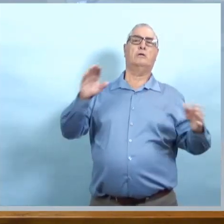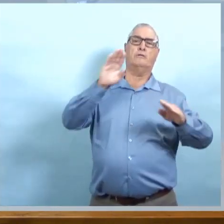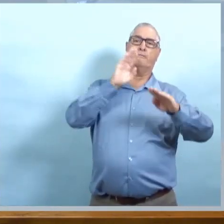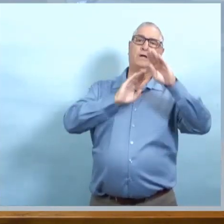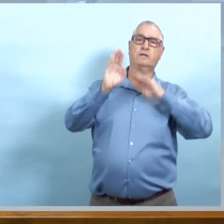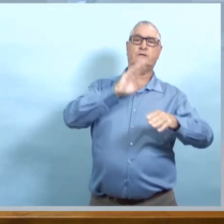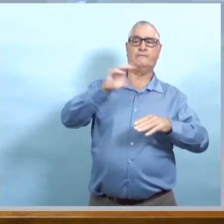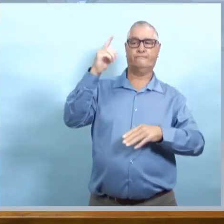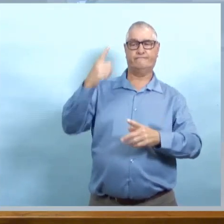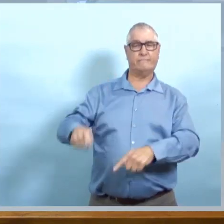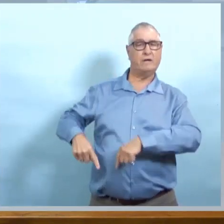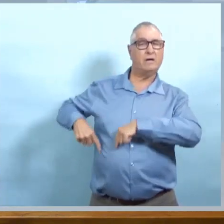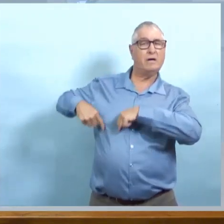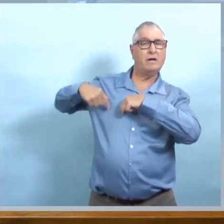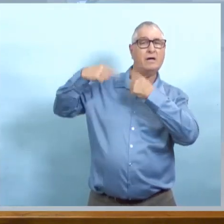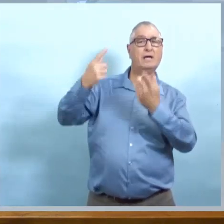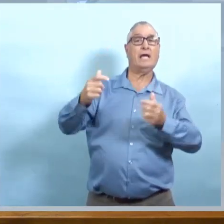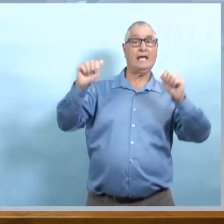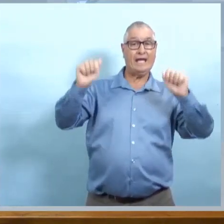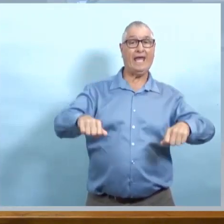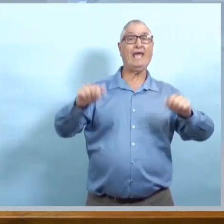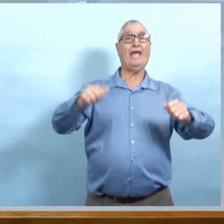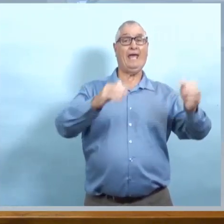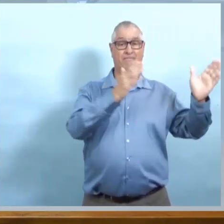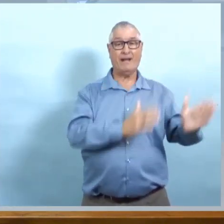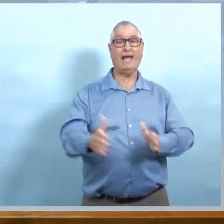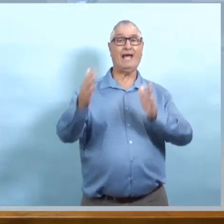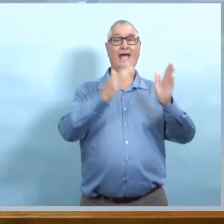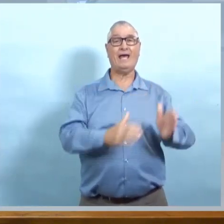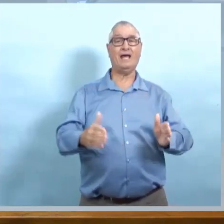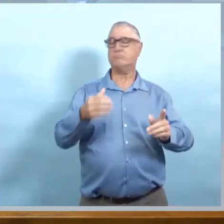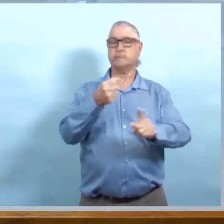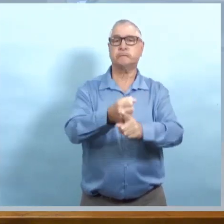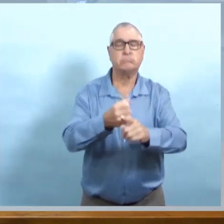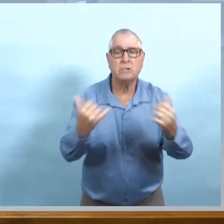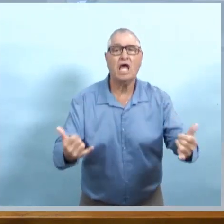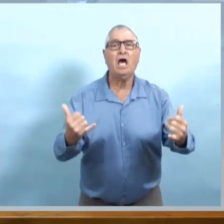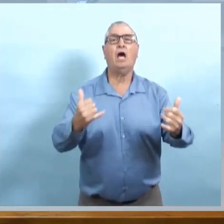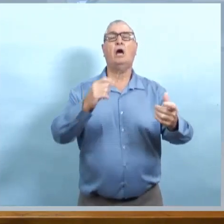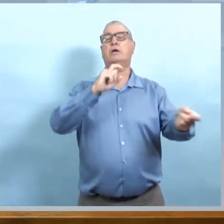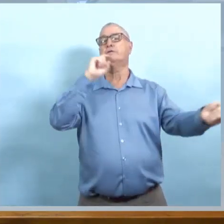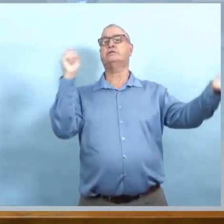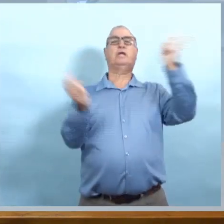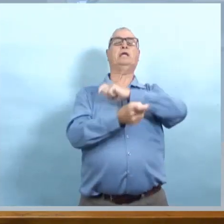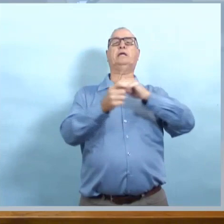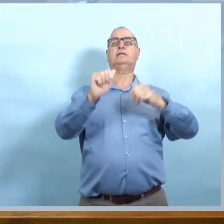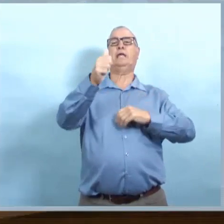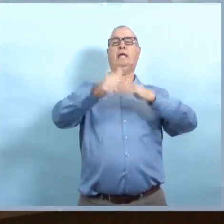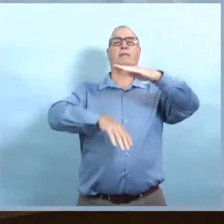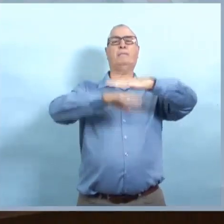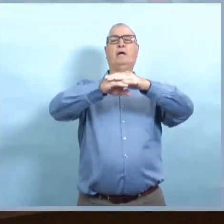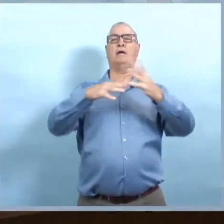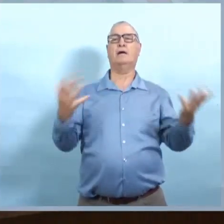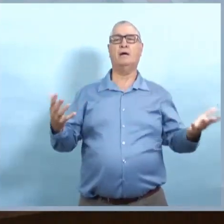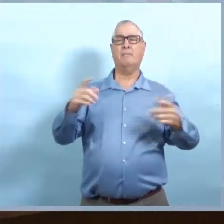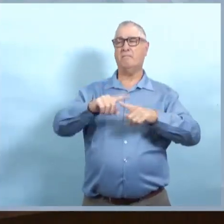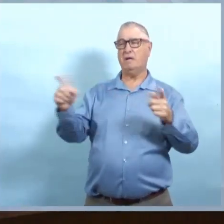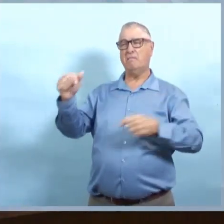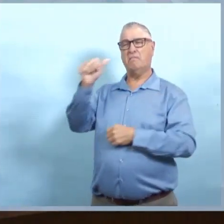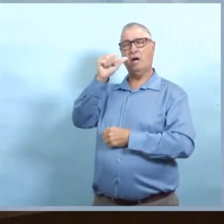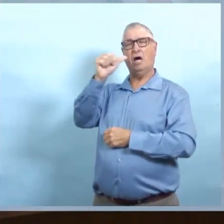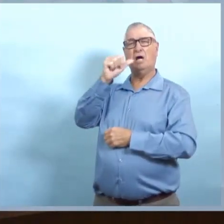frustration de la part de gens qui ont dû annuler des mariages ou d'autres événements à cause de la limite de 10 personnes. Et ils sont frustrés parce qu